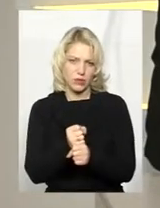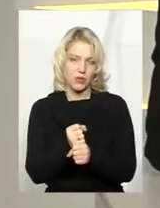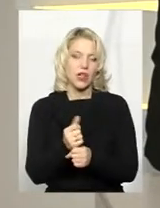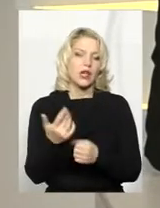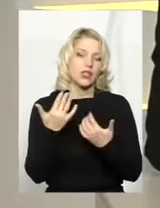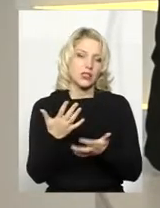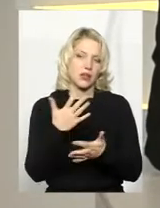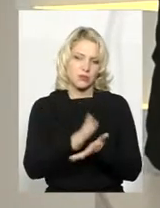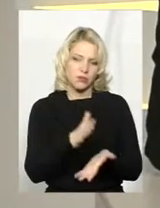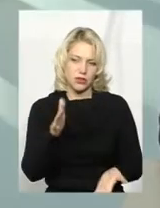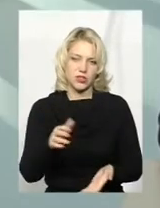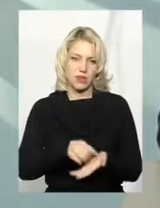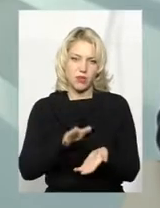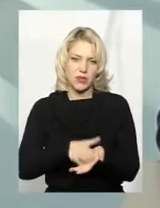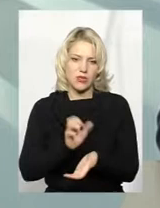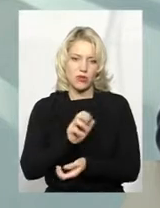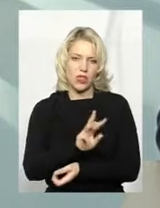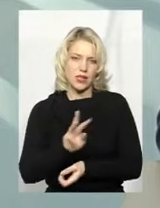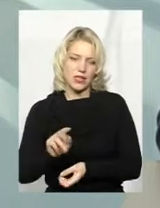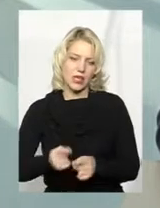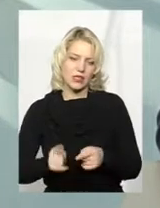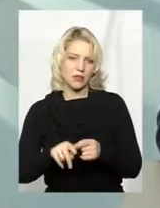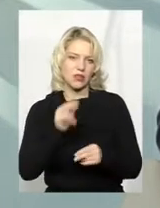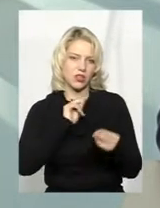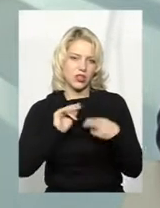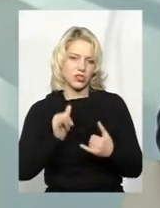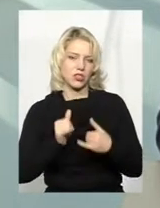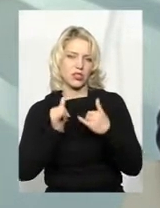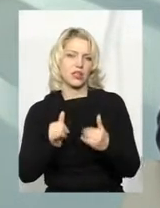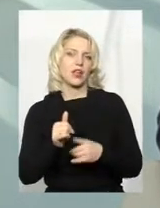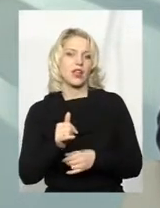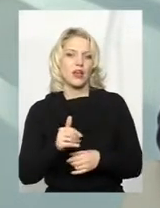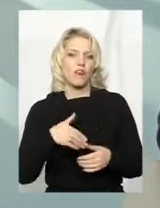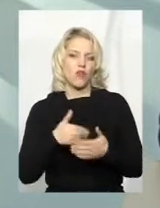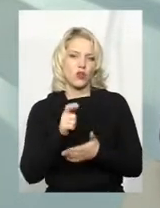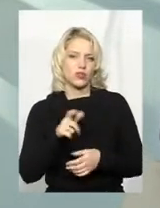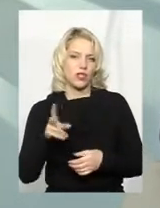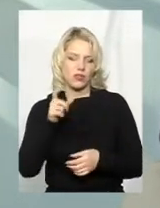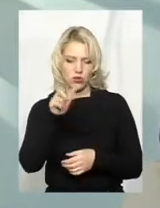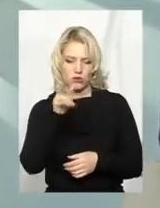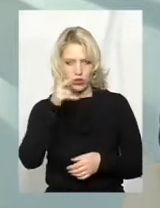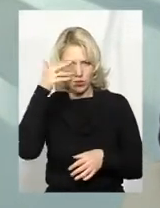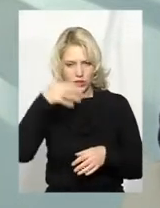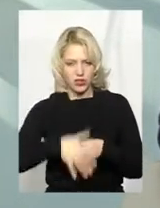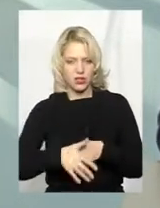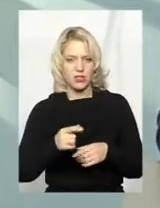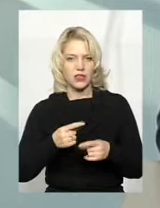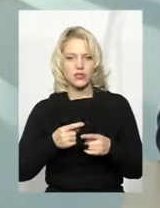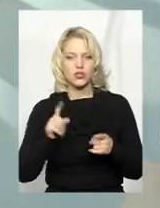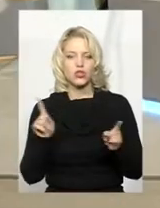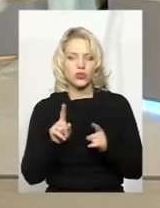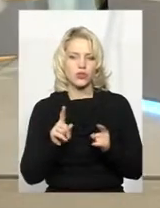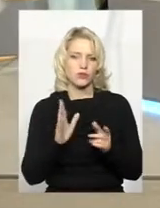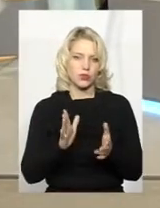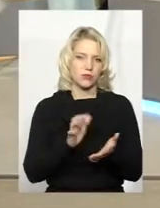Чим більше буде прописано на самому сайті, тим краще це для набору волонтерів, тому що люди одразу будуть знати, на що вони підписалися і чим вони будуть займатися.